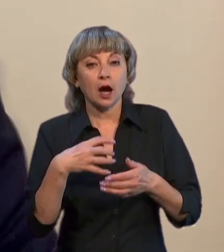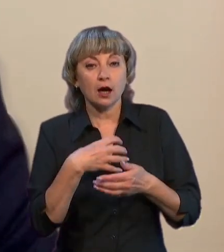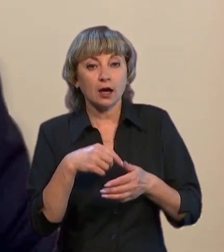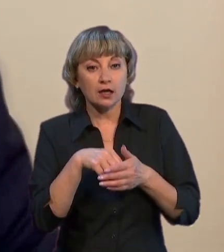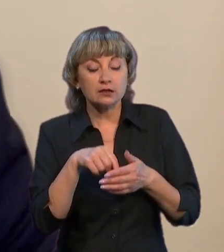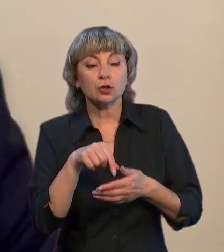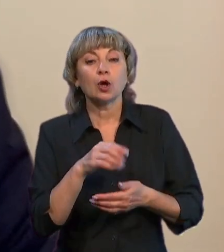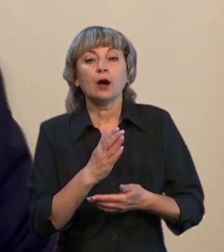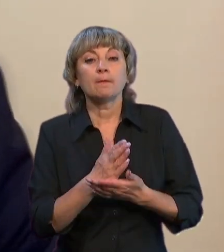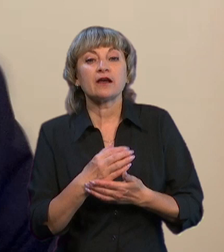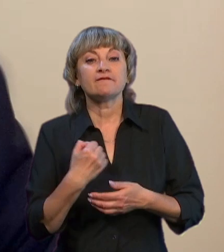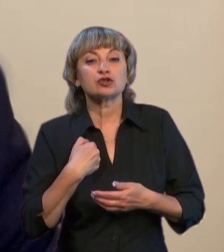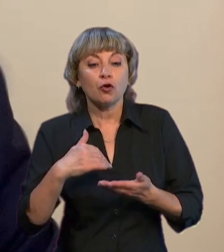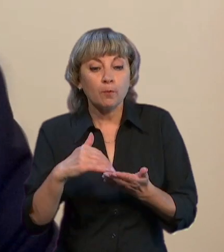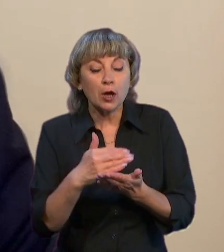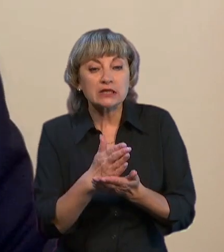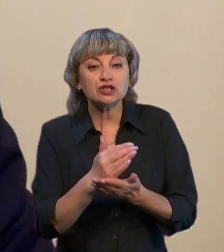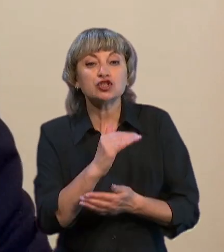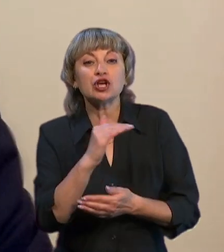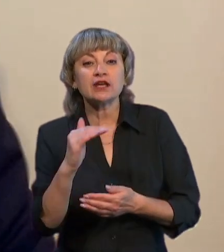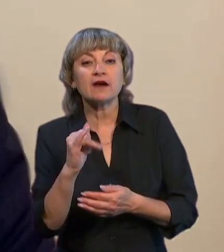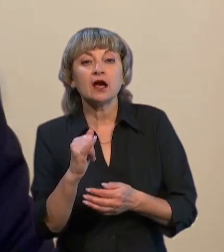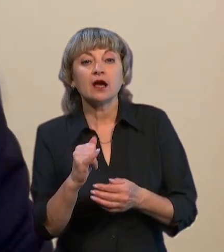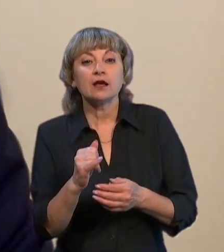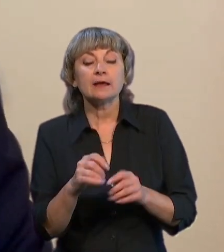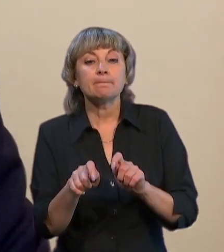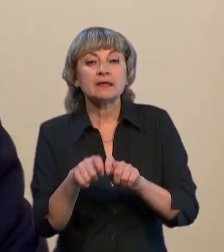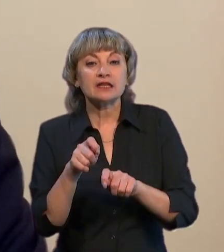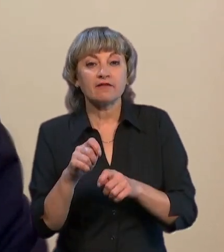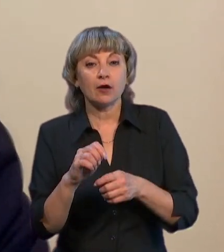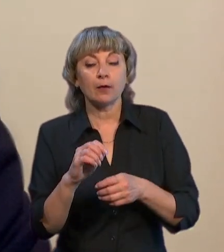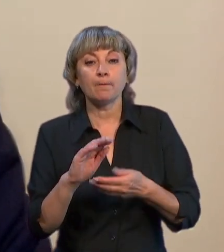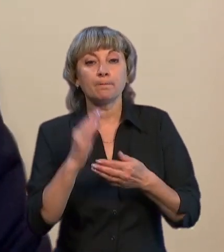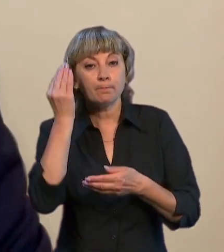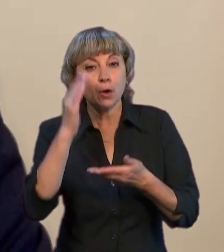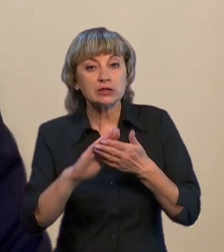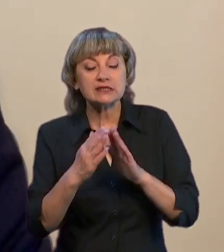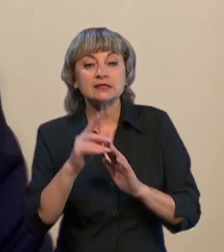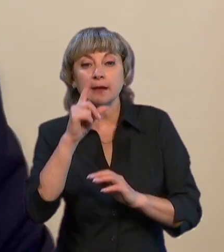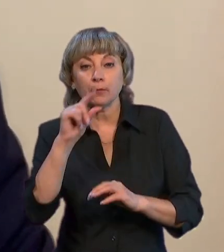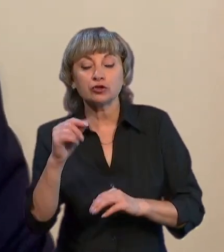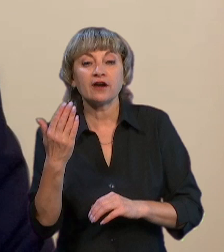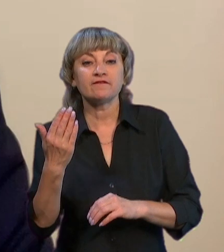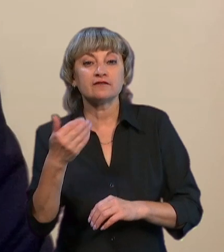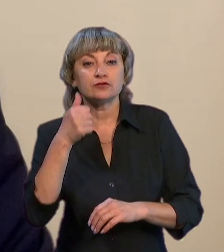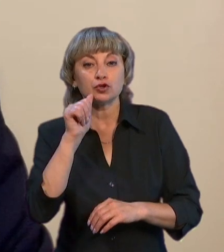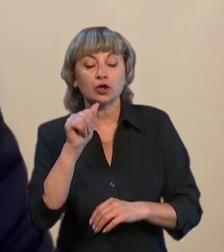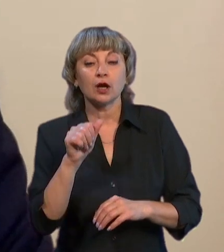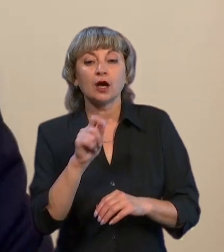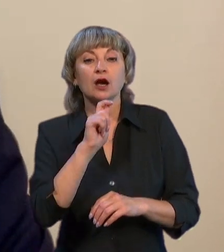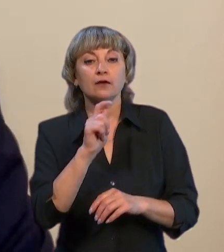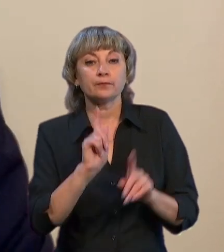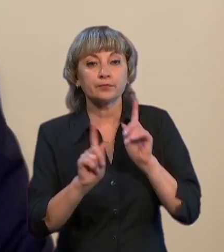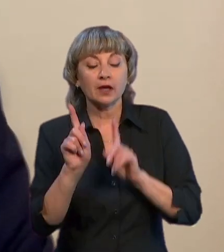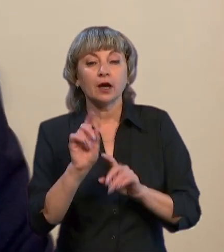має значення військово-політичний рівень і підрив навіть позиції Путіна. Він вчора на форумі розказав, що в нас